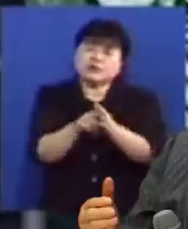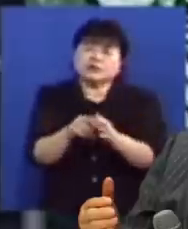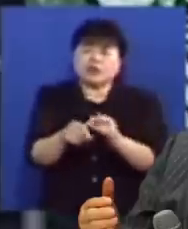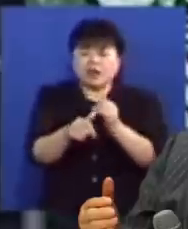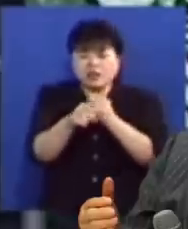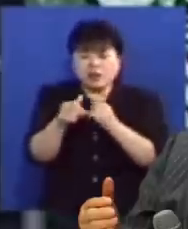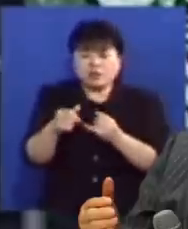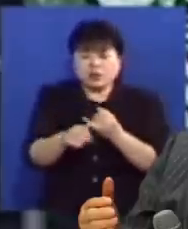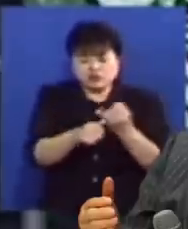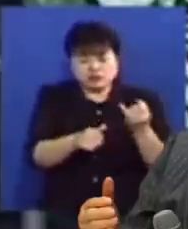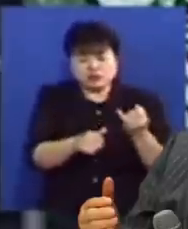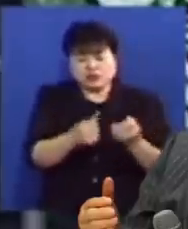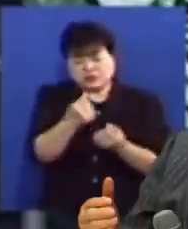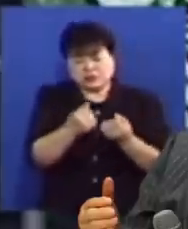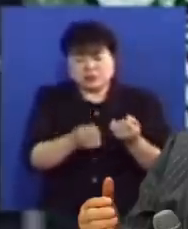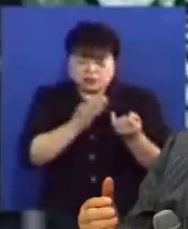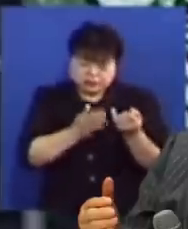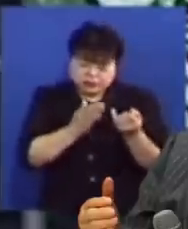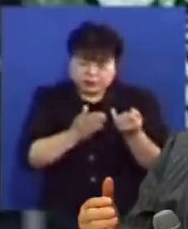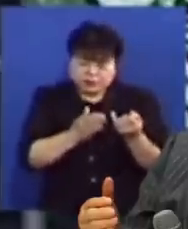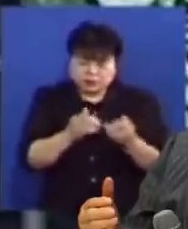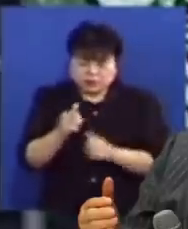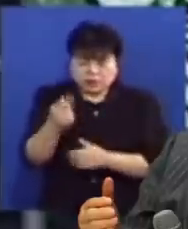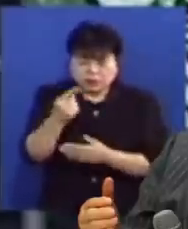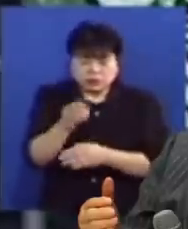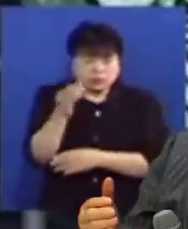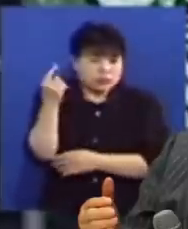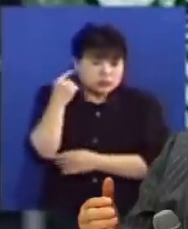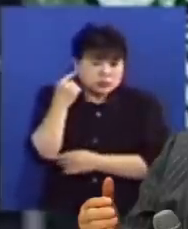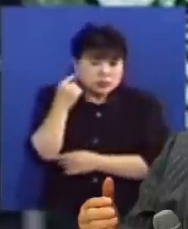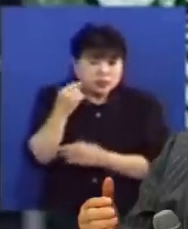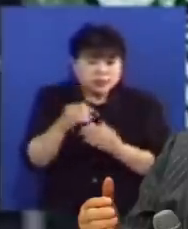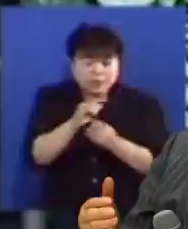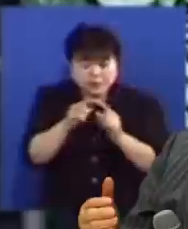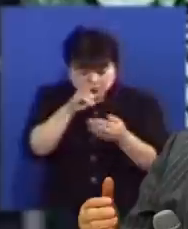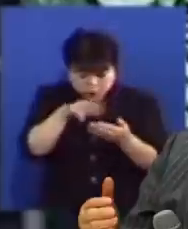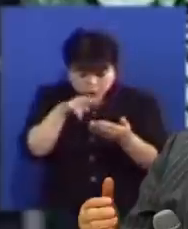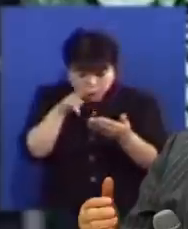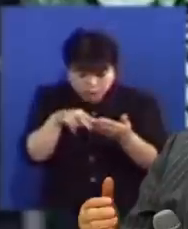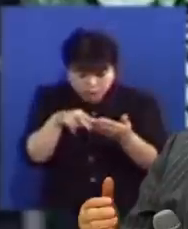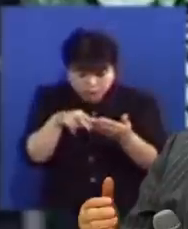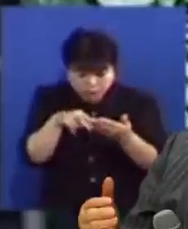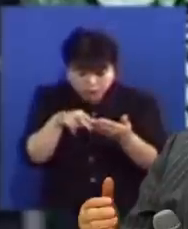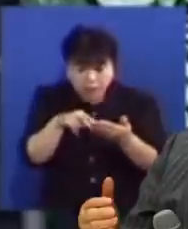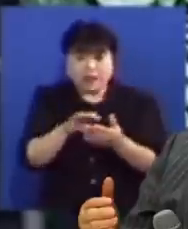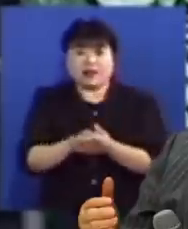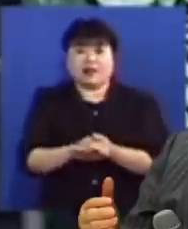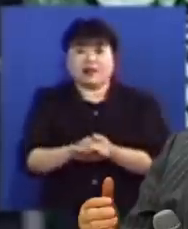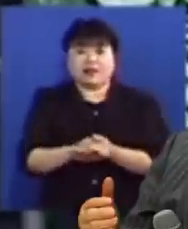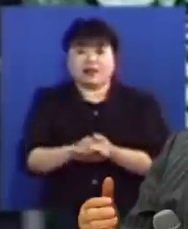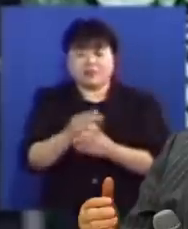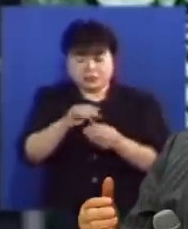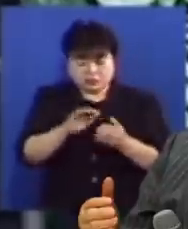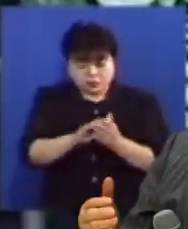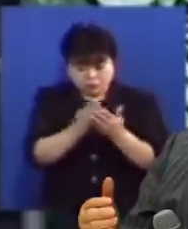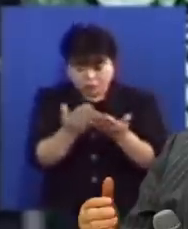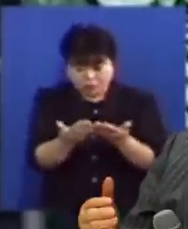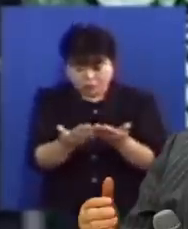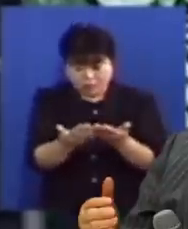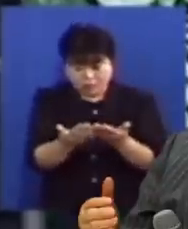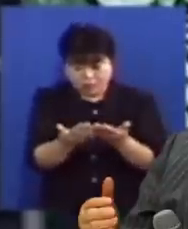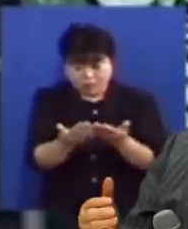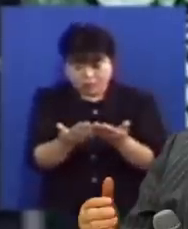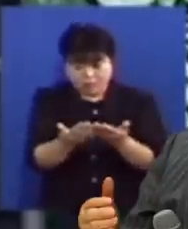부인의 설득에서 교회에 따라와서 설교를 듣고 집에 와서 성경을 읽으려고 하는데 성경을 펼쳐놓으면